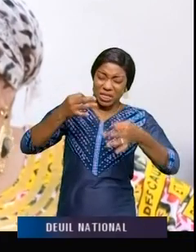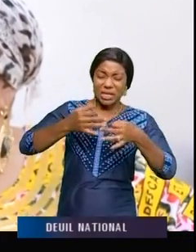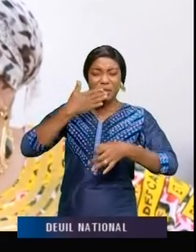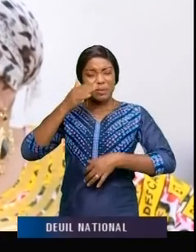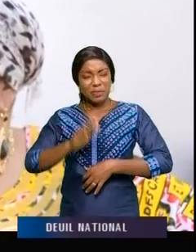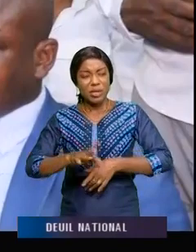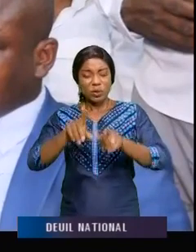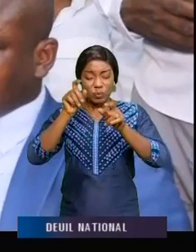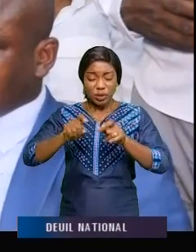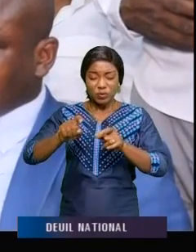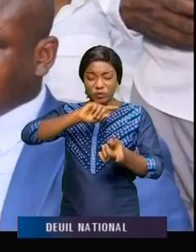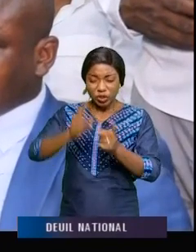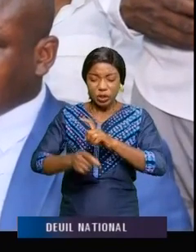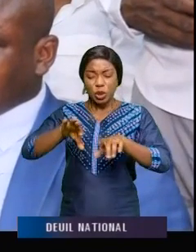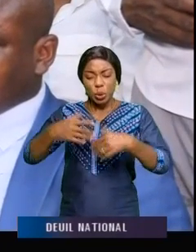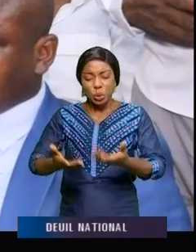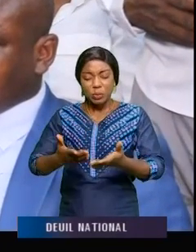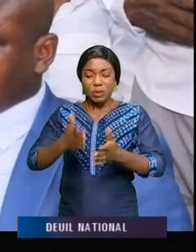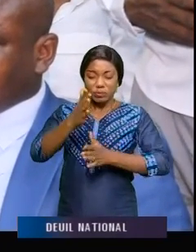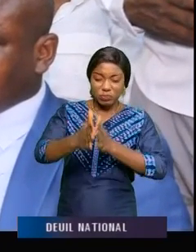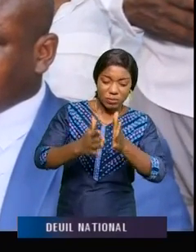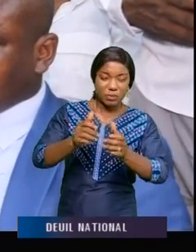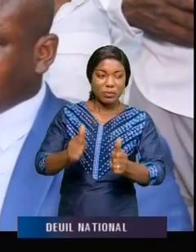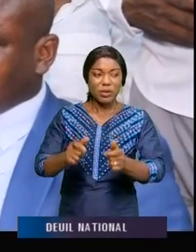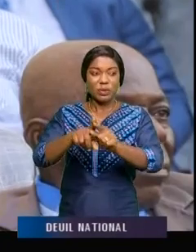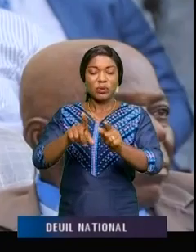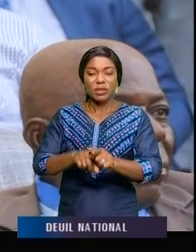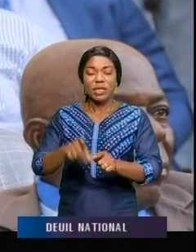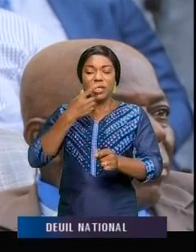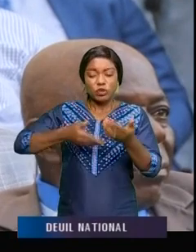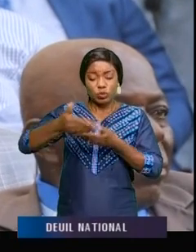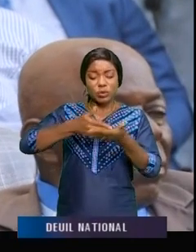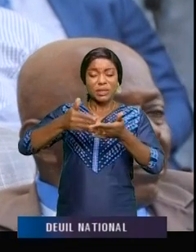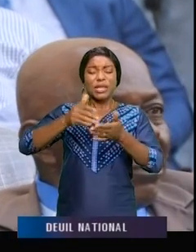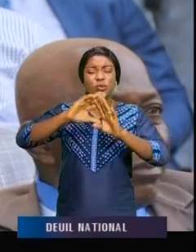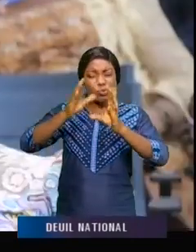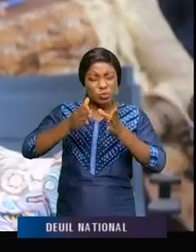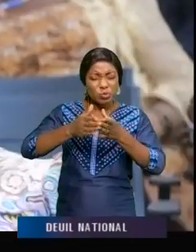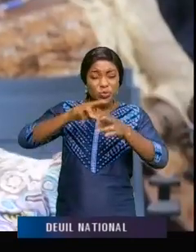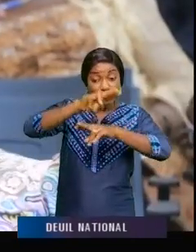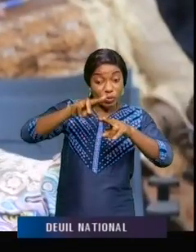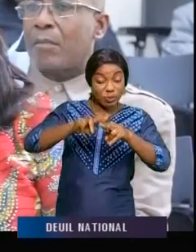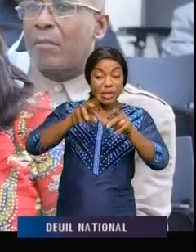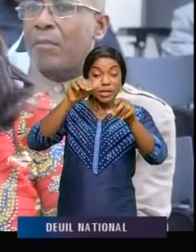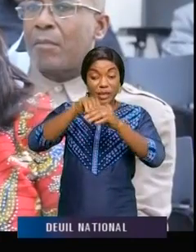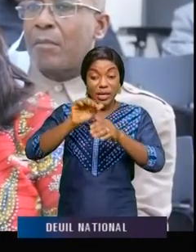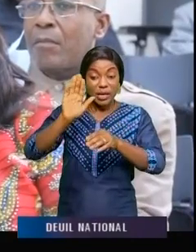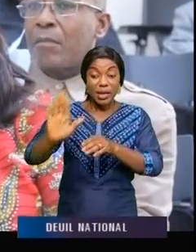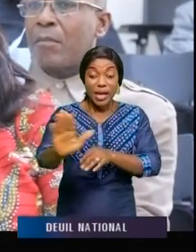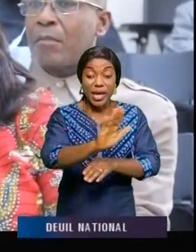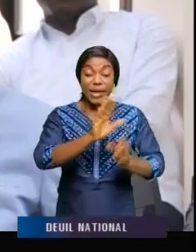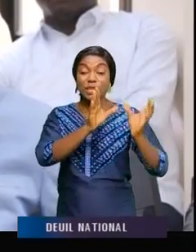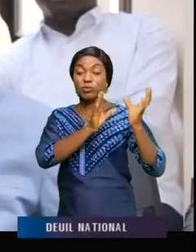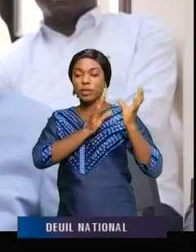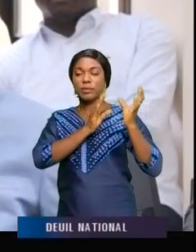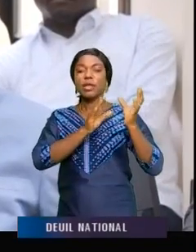notre façon de marcher. Les modules sélectionnés pour eux remettent les autorités municipales dans leurs responsabilités,